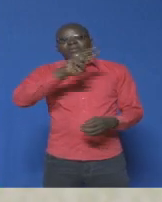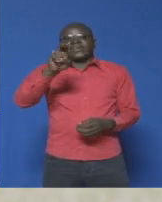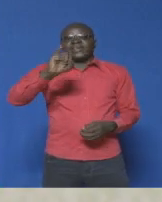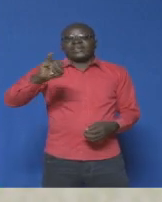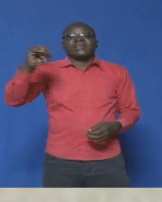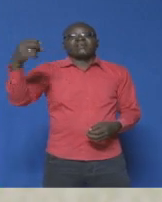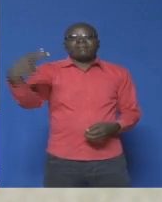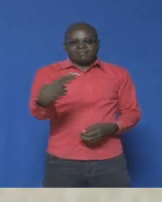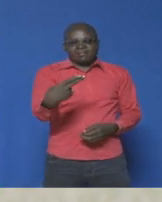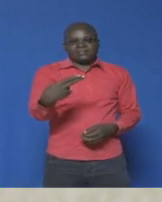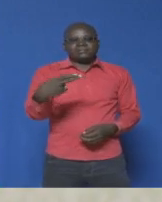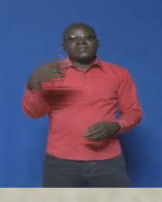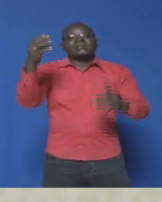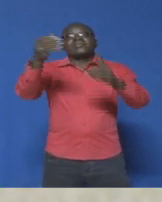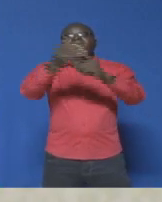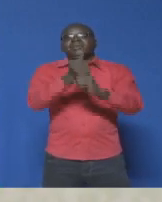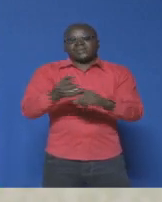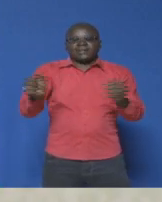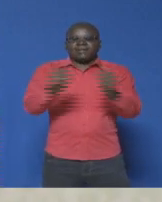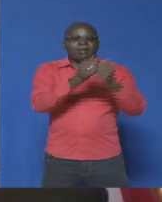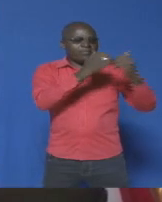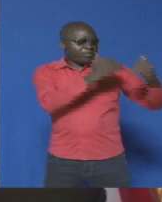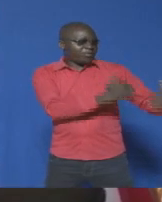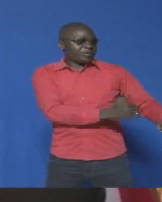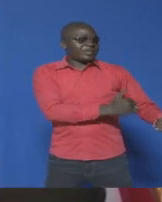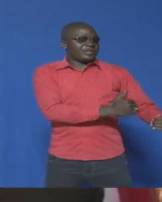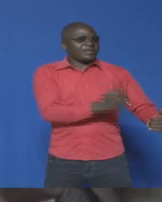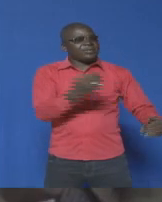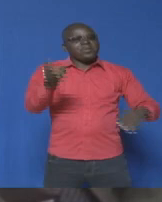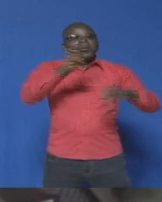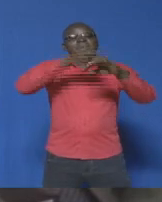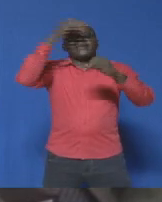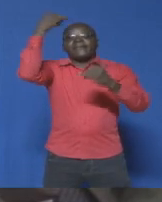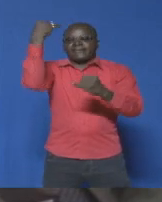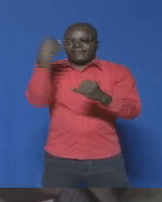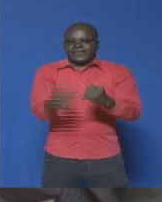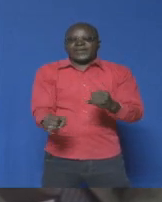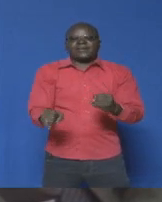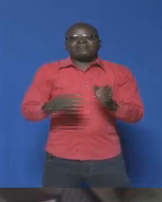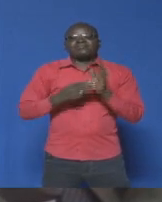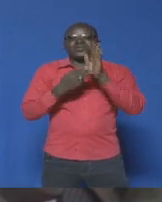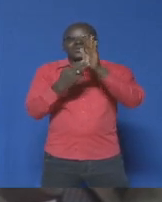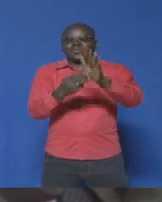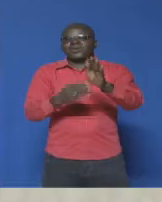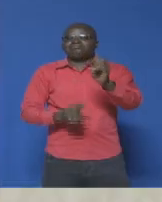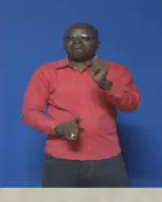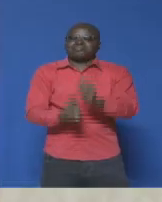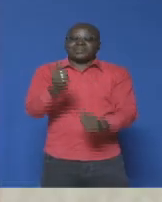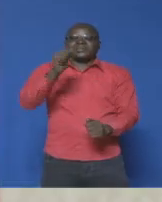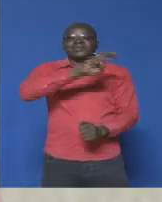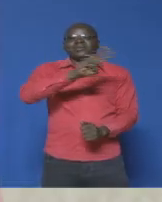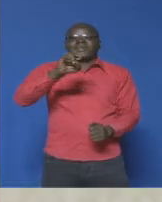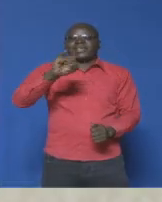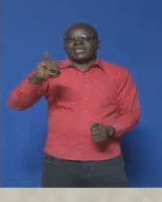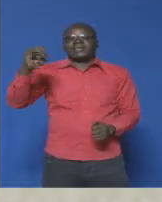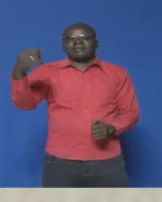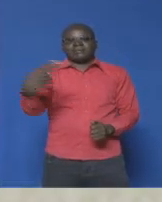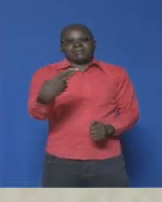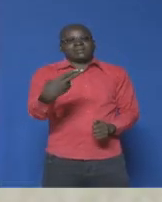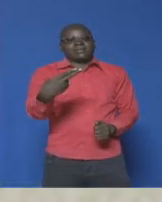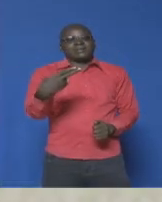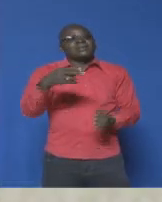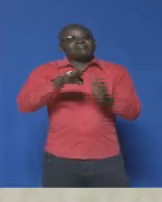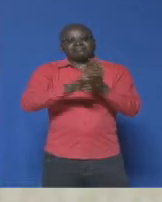résolument à vos côtés pour mettre fin à son mode de passage du VIH, base de certains